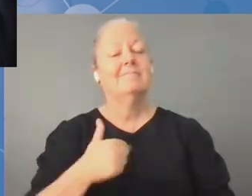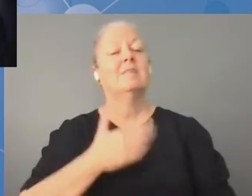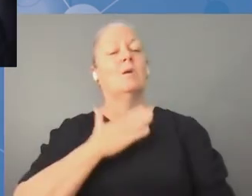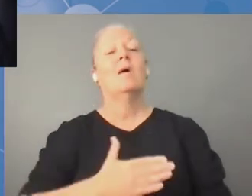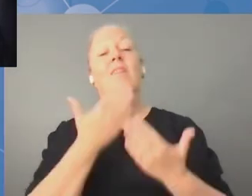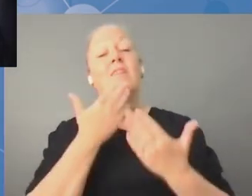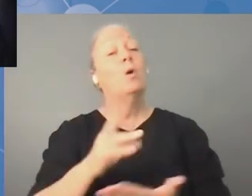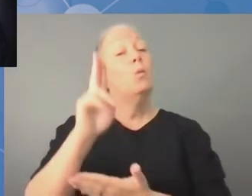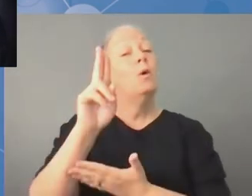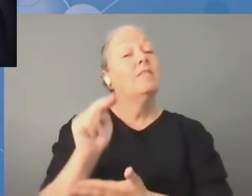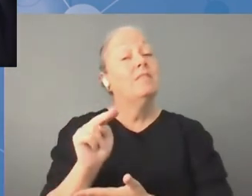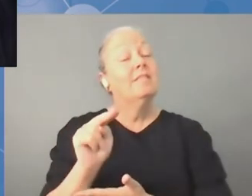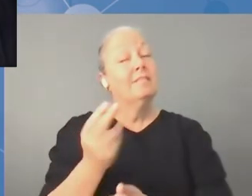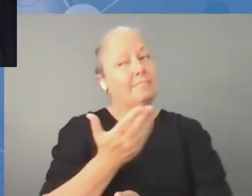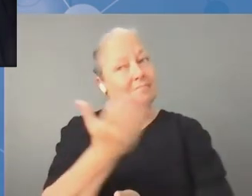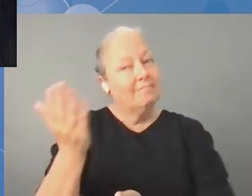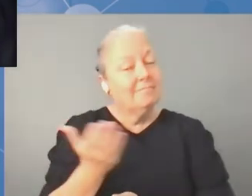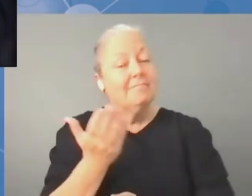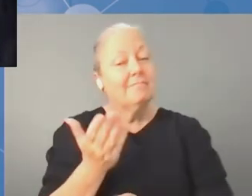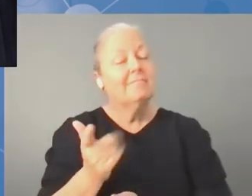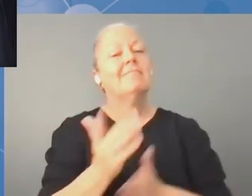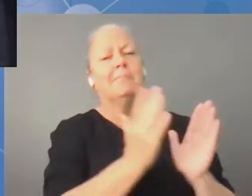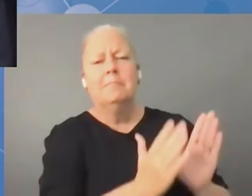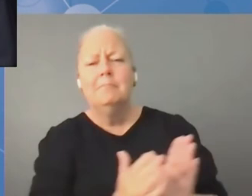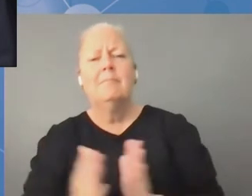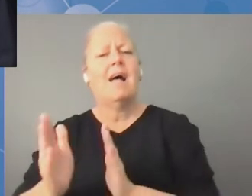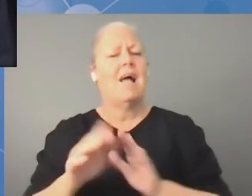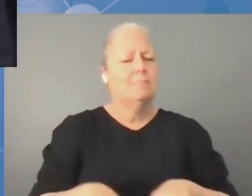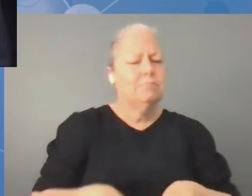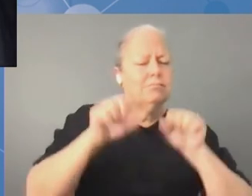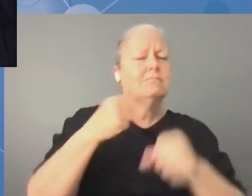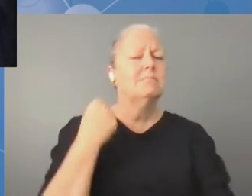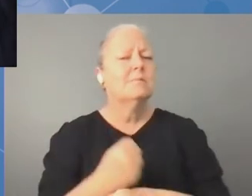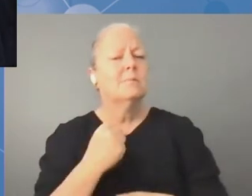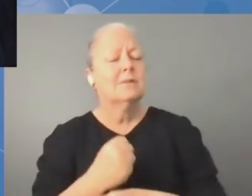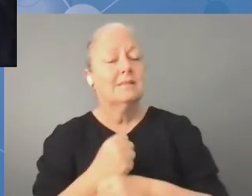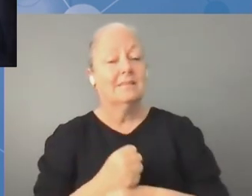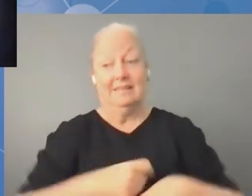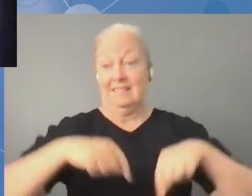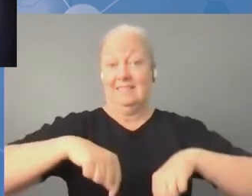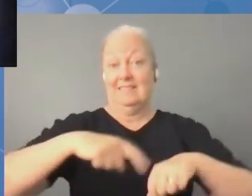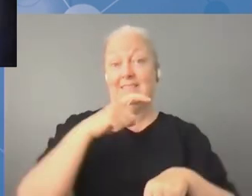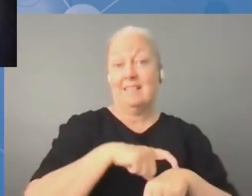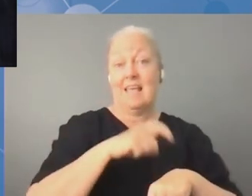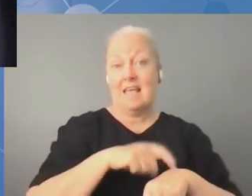który pozwala nam mówić o zarządzaniu internetu. Dziękuję także krajowi, naszemu gospodarzowi.